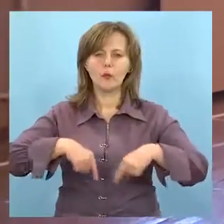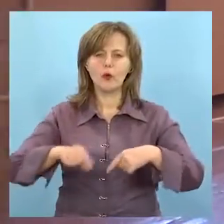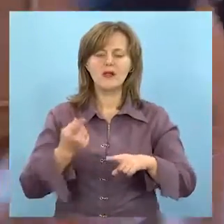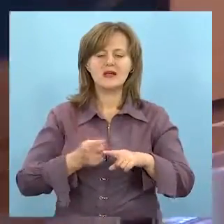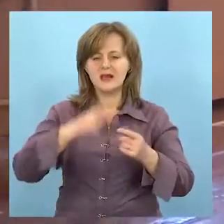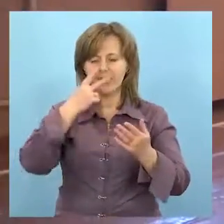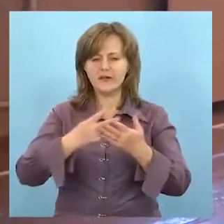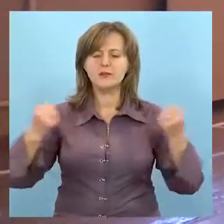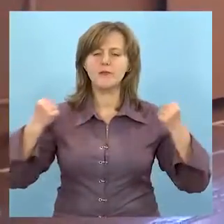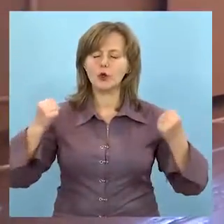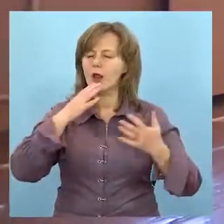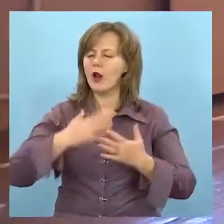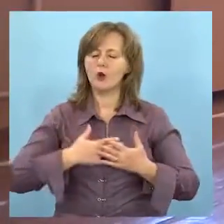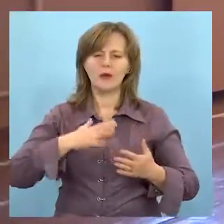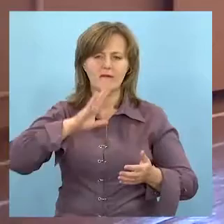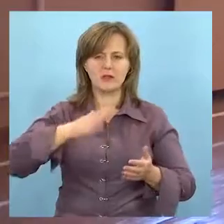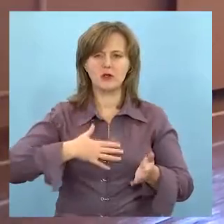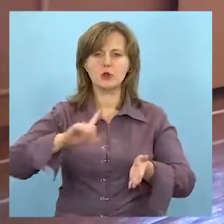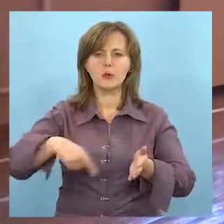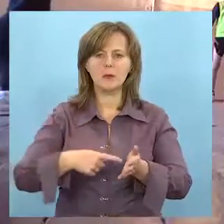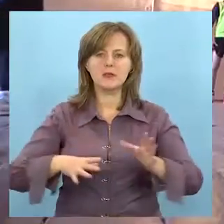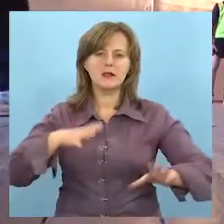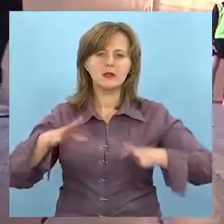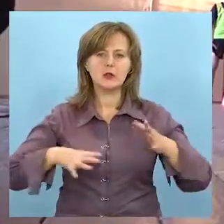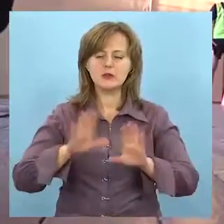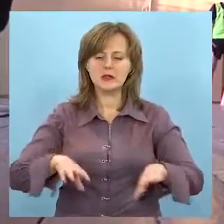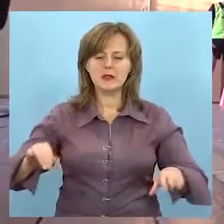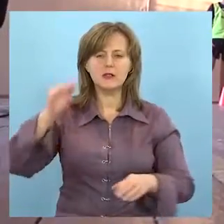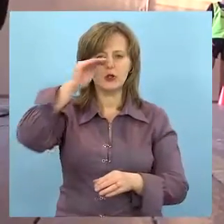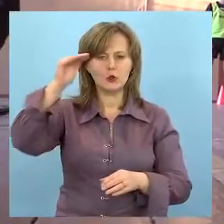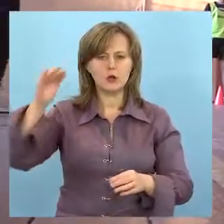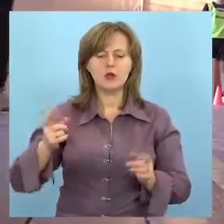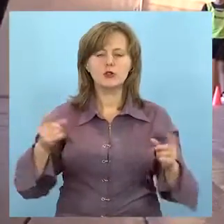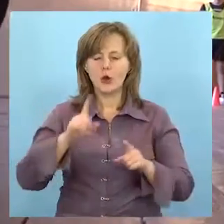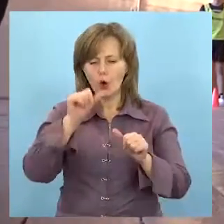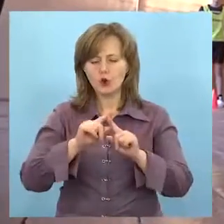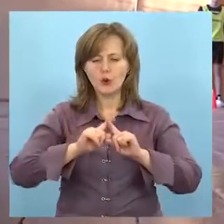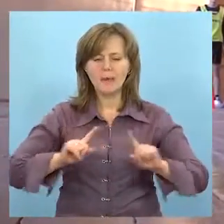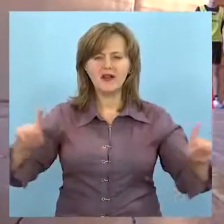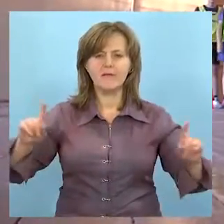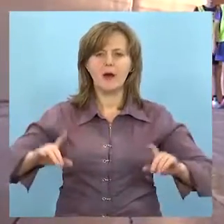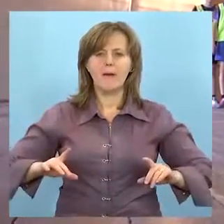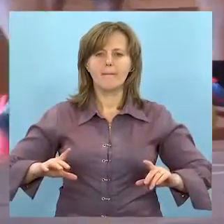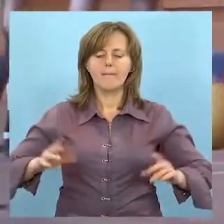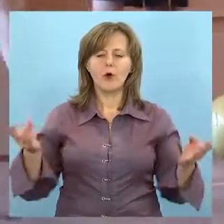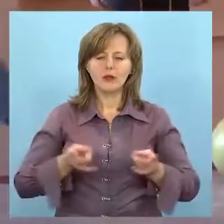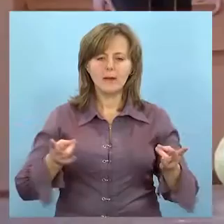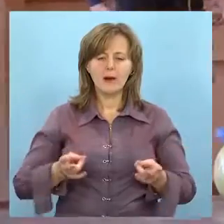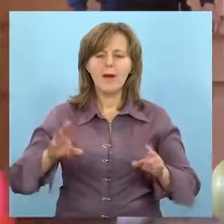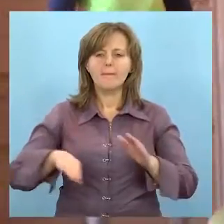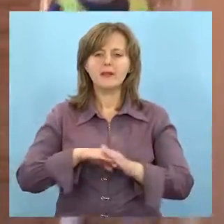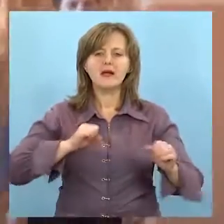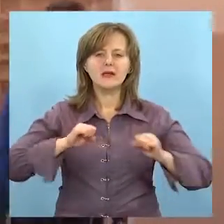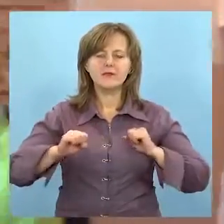Футбол. Цей вид спорту люблять у нашому місті. Тренуються діти та дорослі з особливими потребами під керівництвом молодого